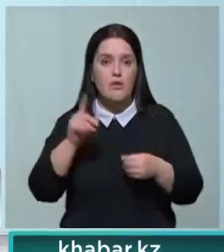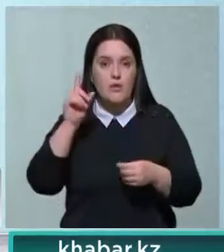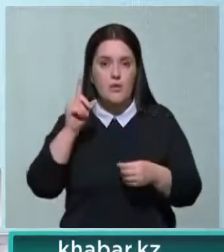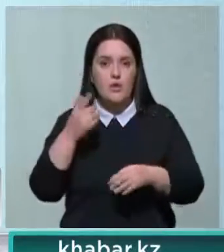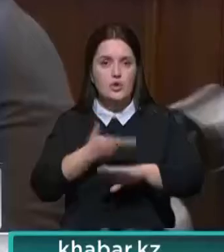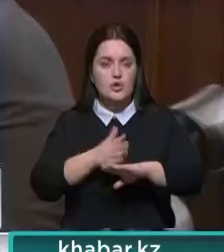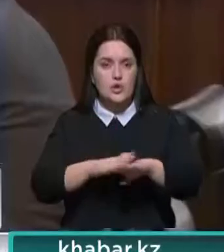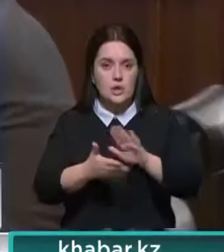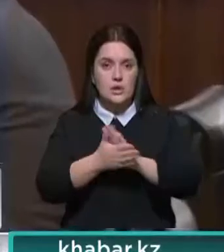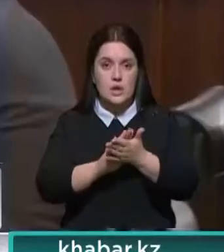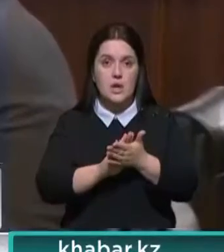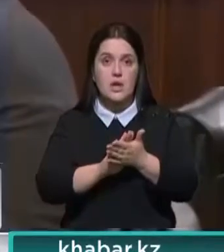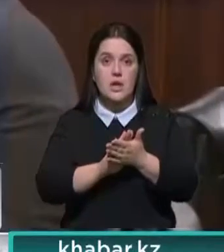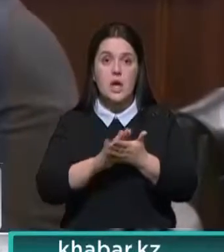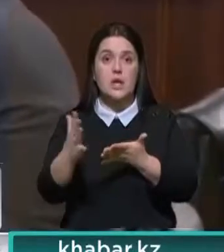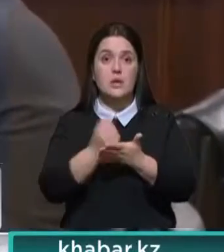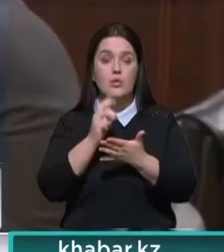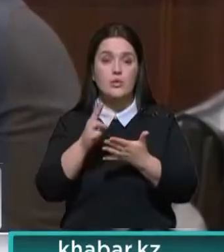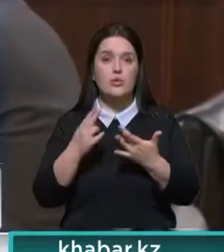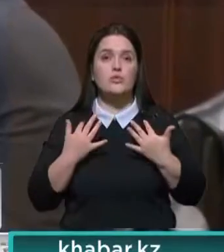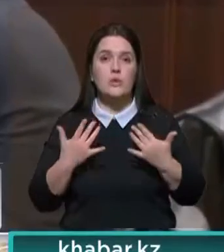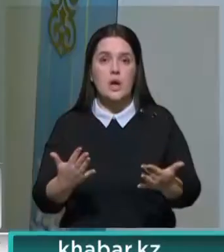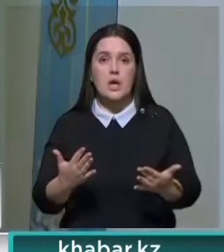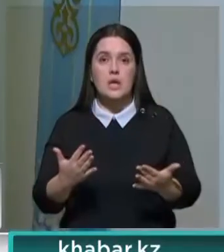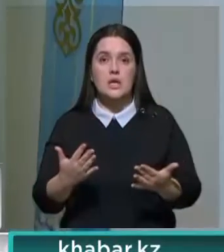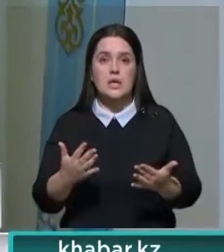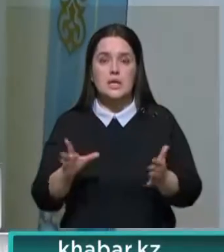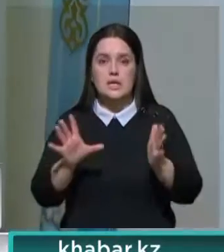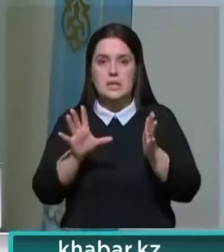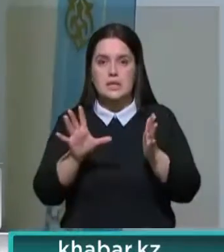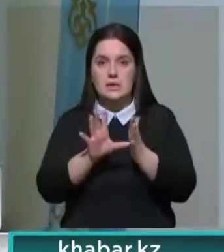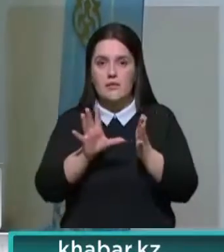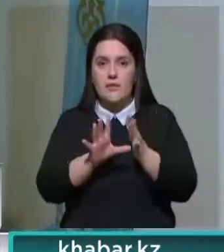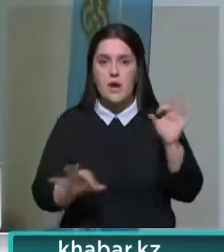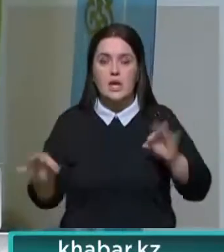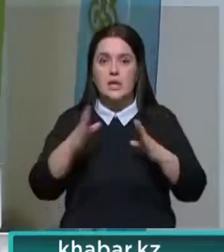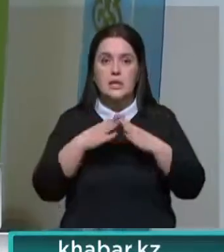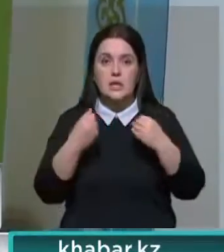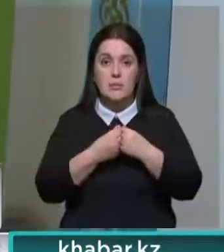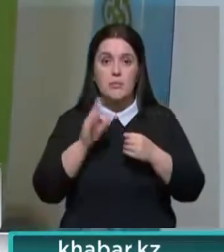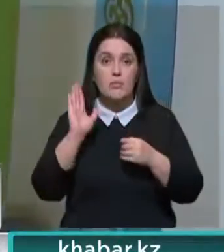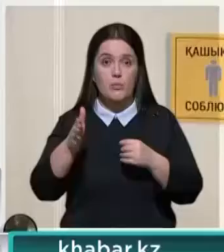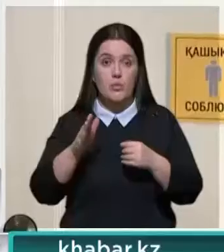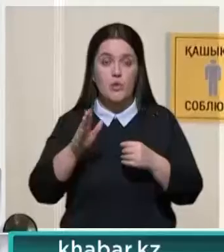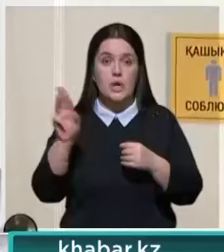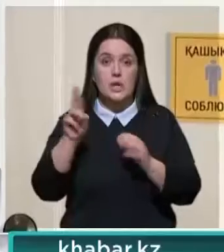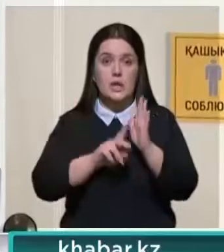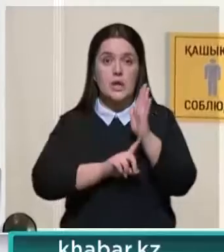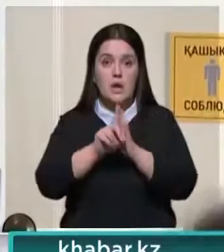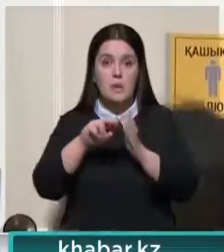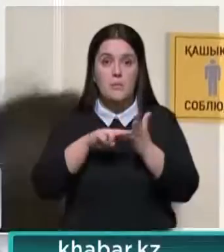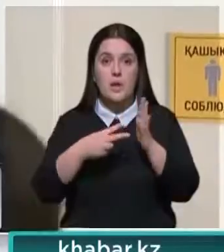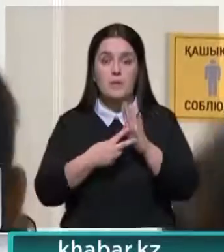находятся в кризисной ситуации. Находить нуждающихся поможет сервис «Цифровая карта семьи», который запустят в начале следующего года.